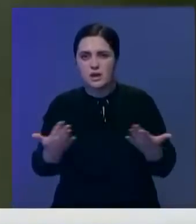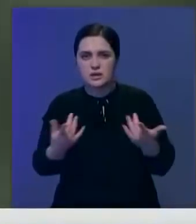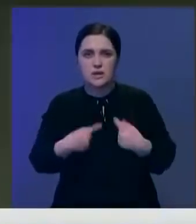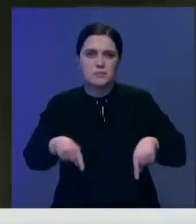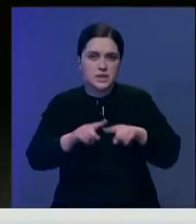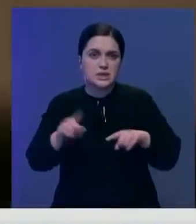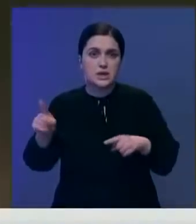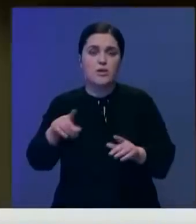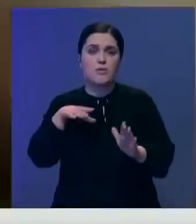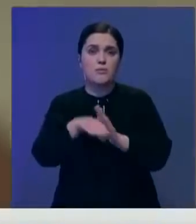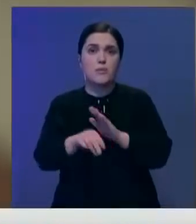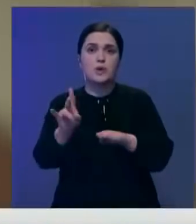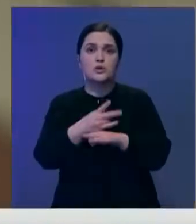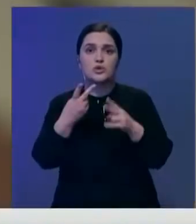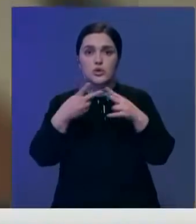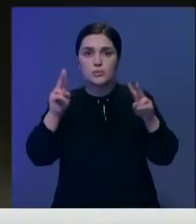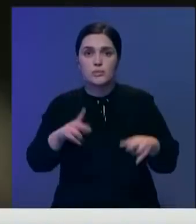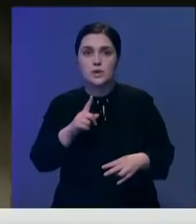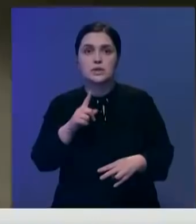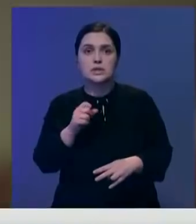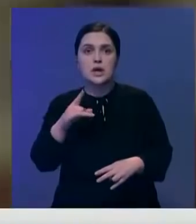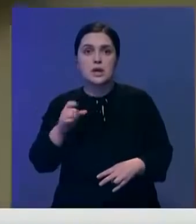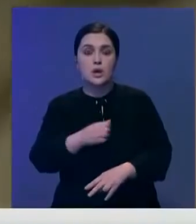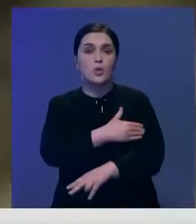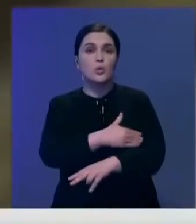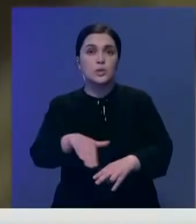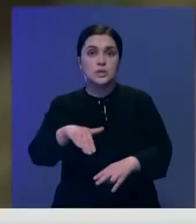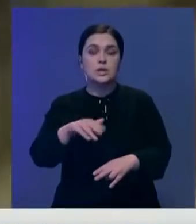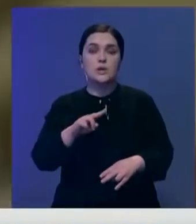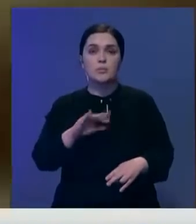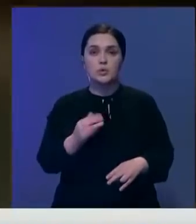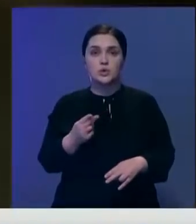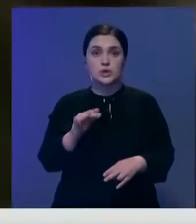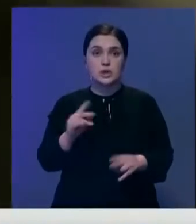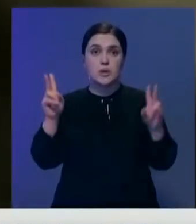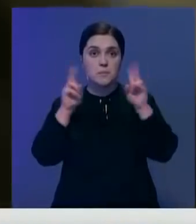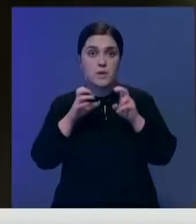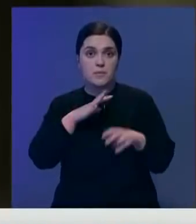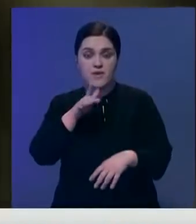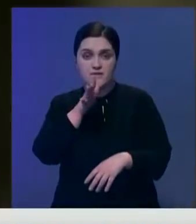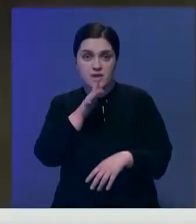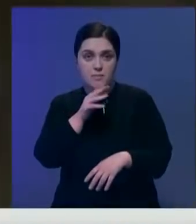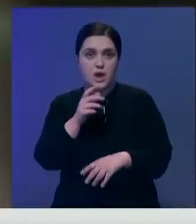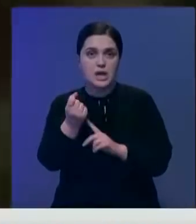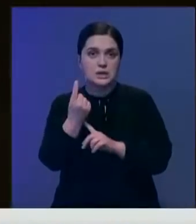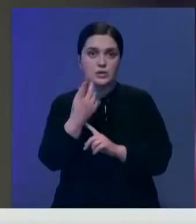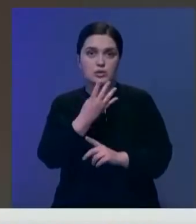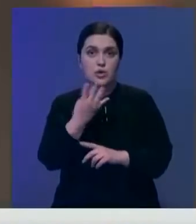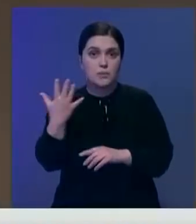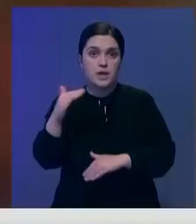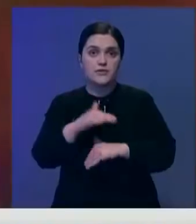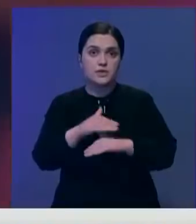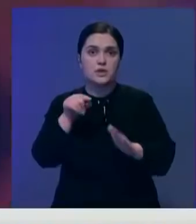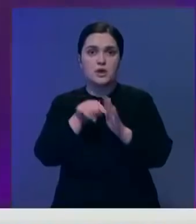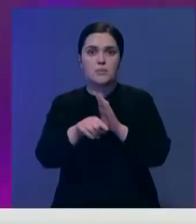числе оказался и ночной клуб «Зара» по улице Пушкина. На момент проверки на часах было 23.45. Тем не менее, в